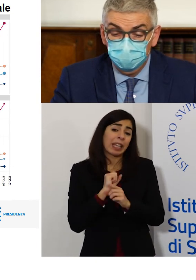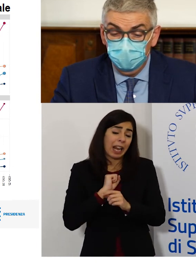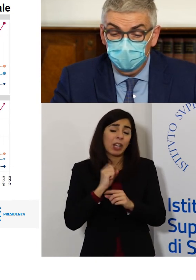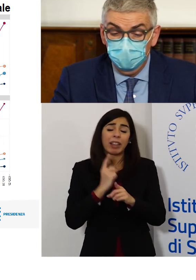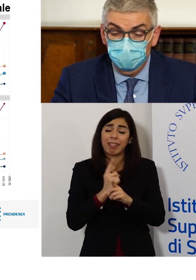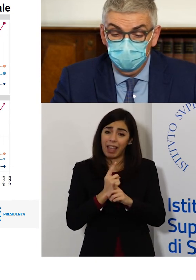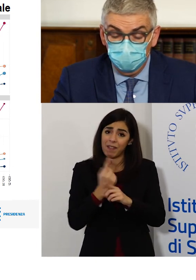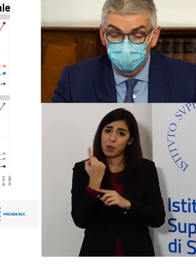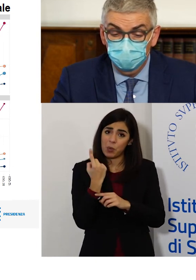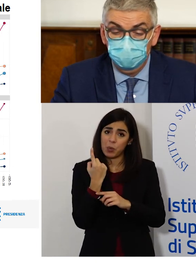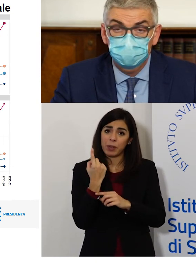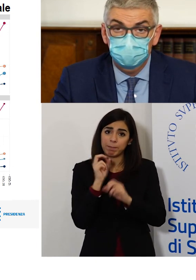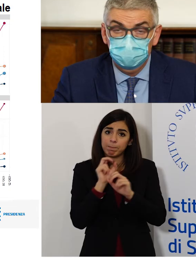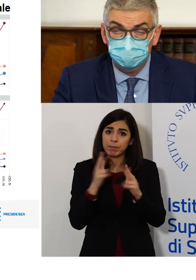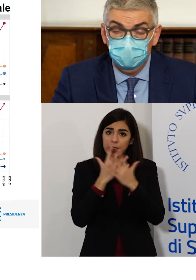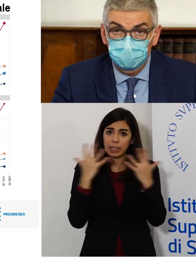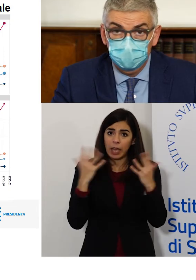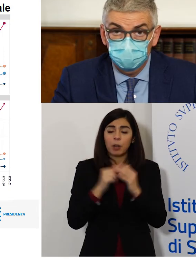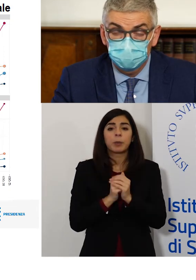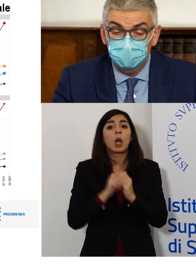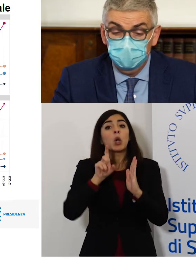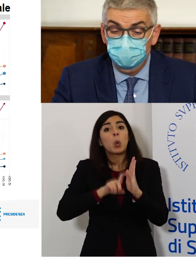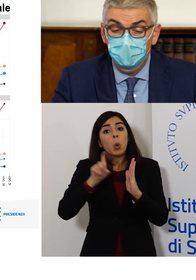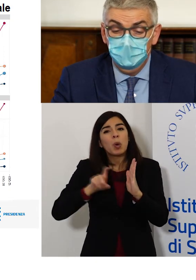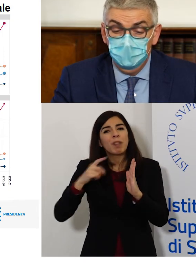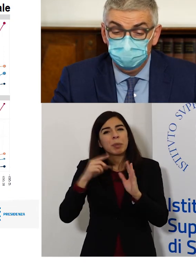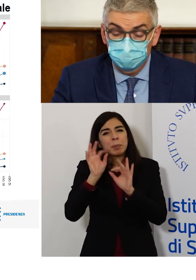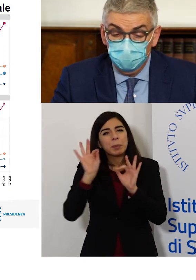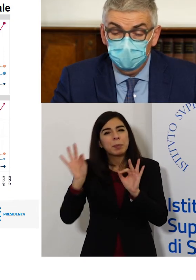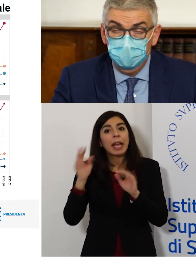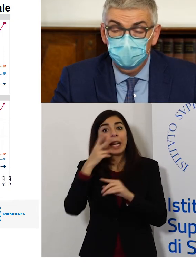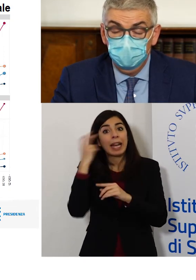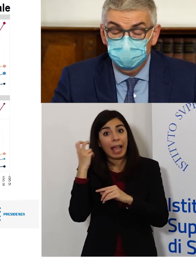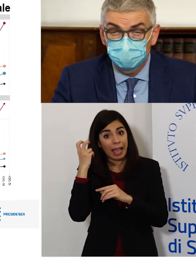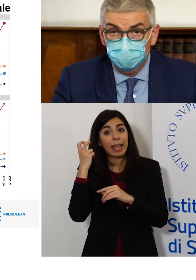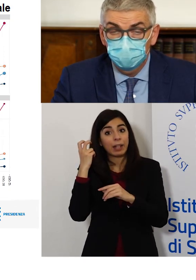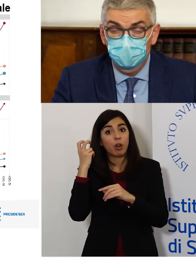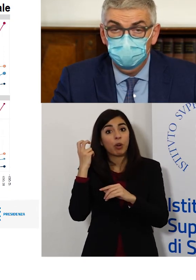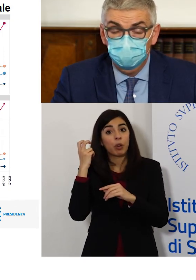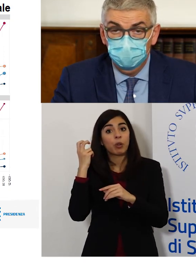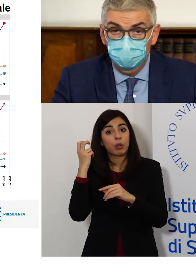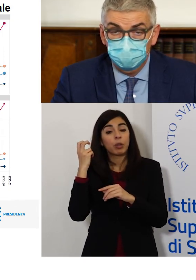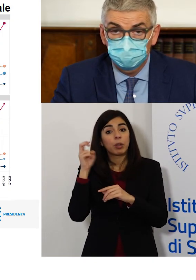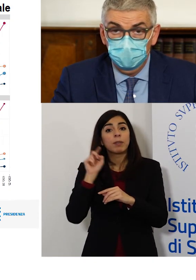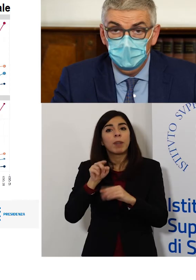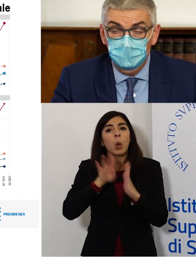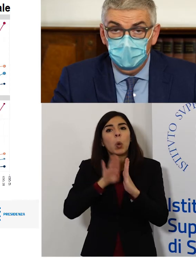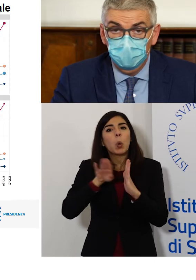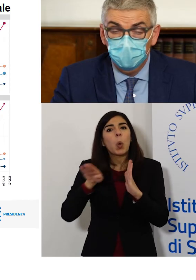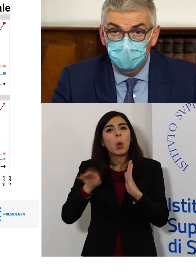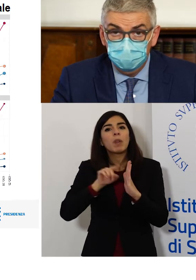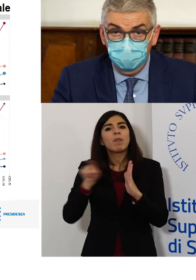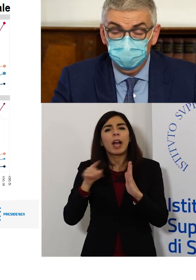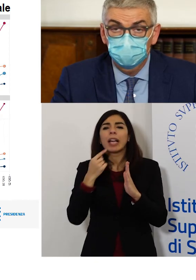maniera particolare la curva che vedete segnalata dai puntini neri, sono le curve dove le persone